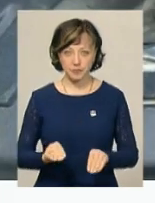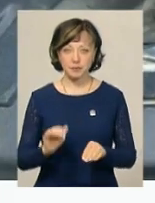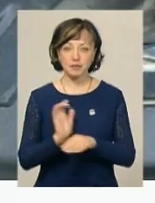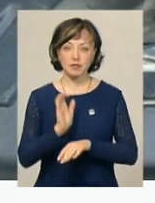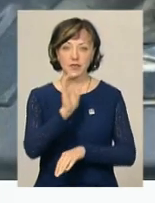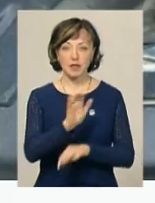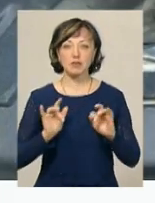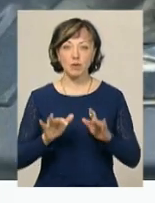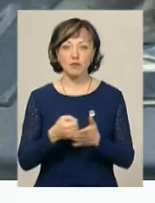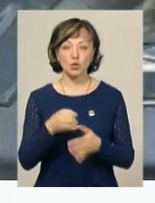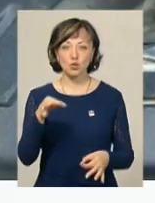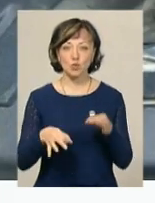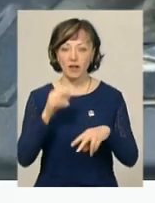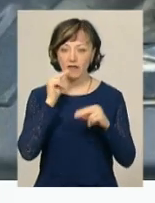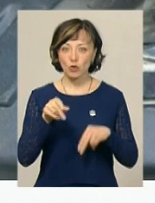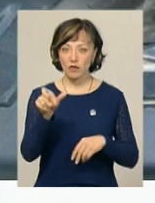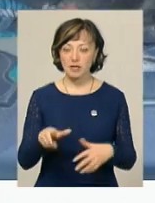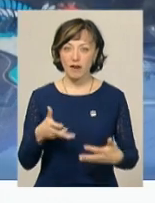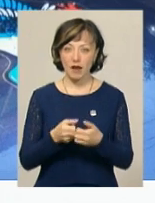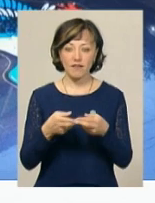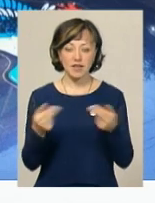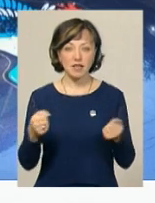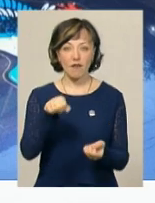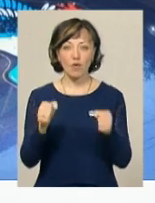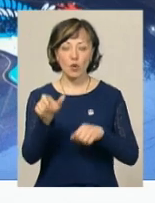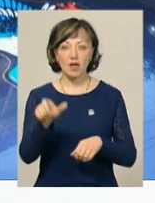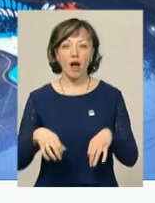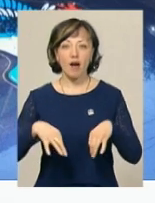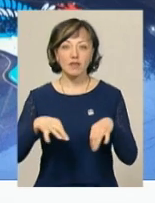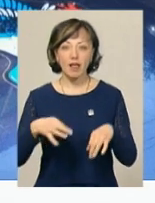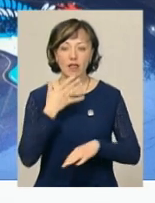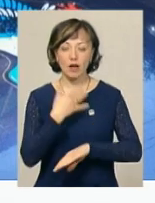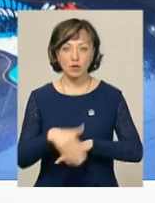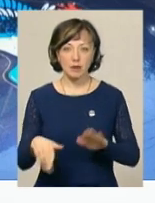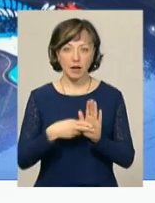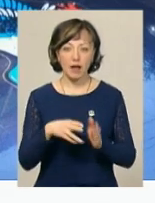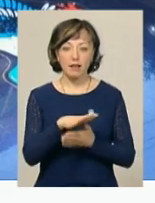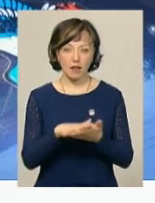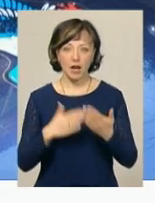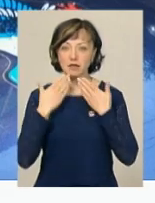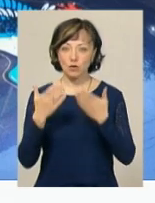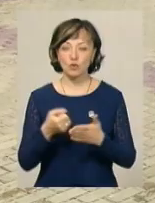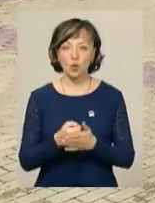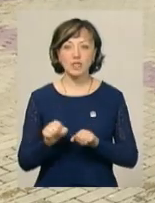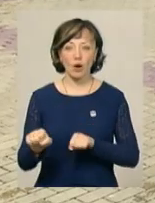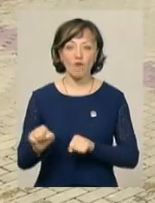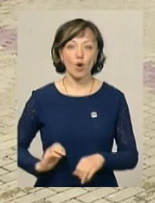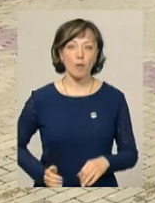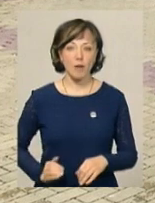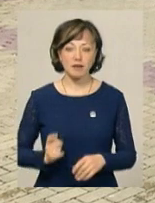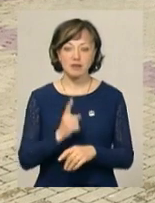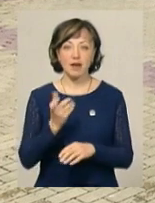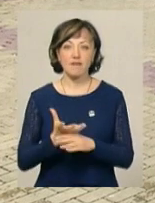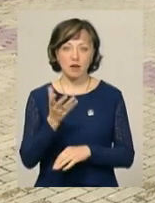та направили справу до суду. Винуватцем аварії визнали водія автівки на іноземній реєстрації. Далі Юрій звернувся до страхової компанії за